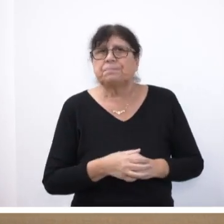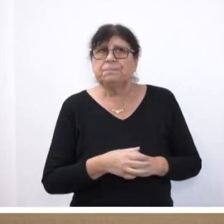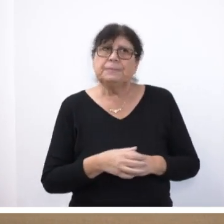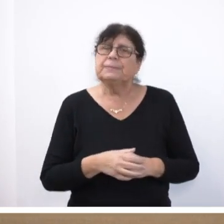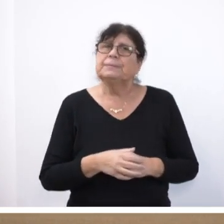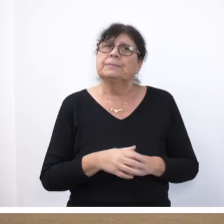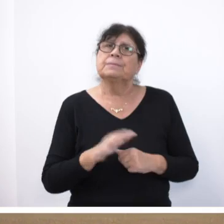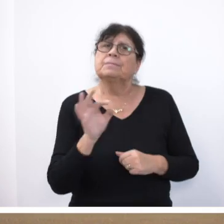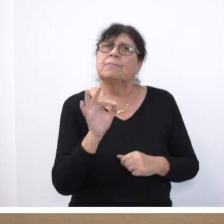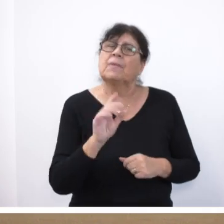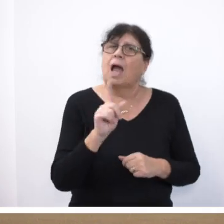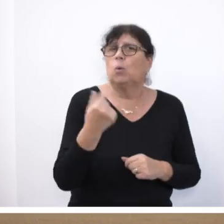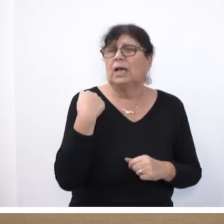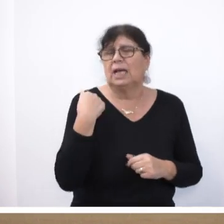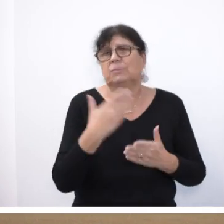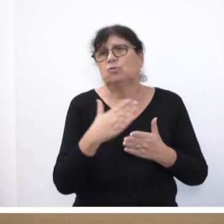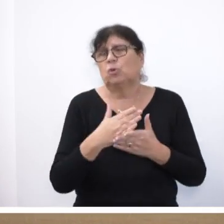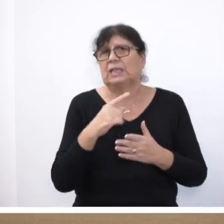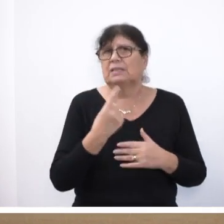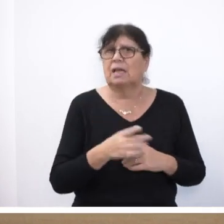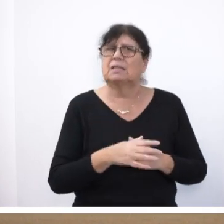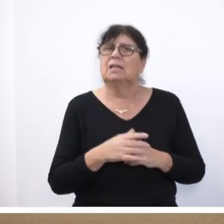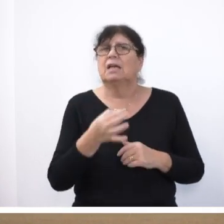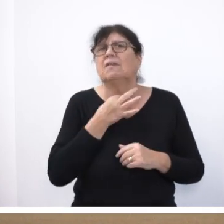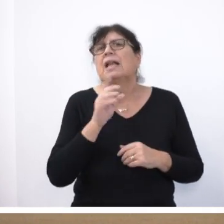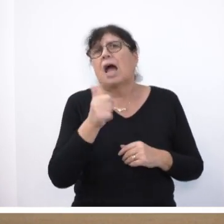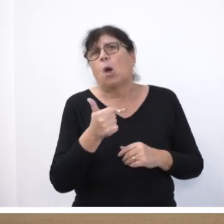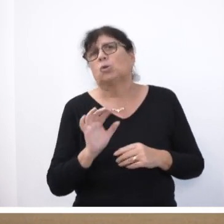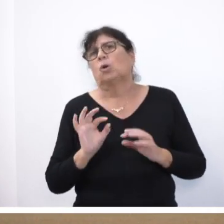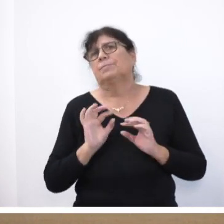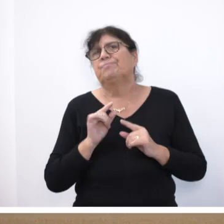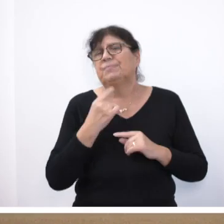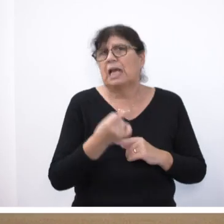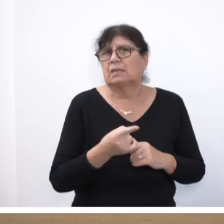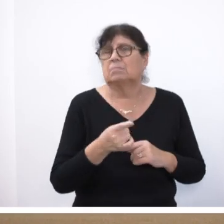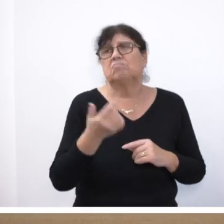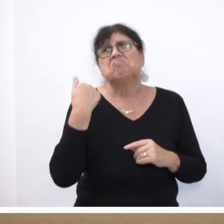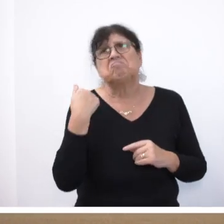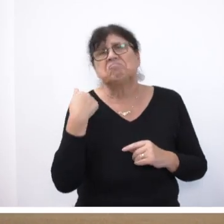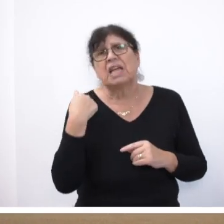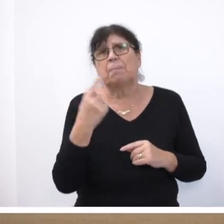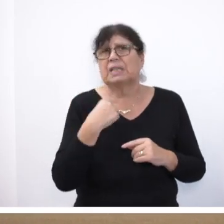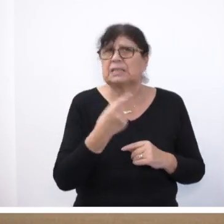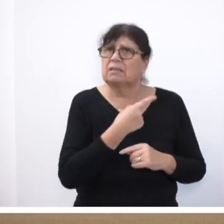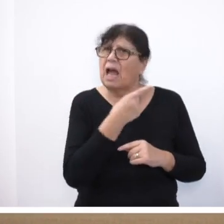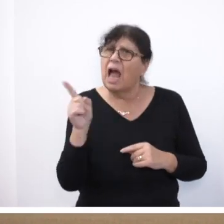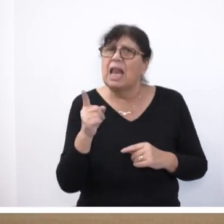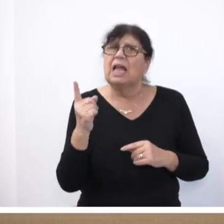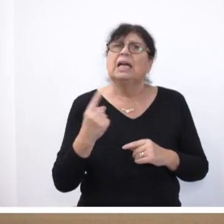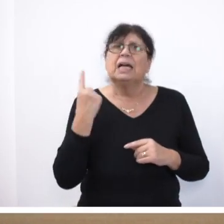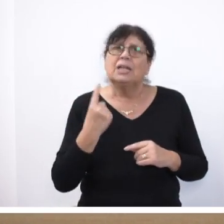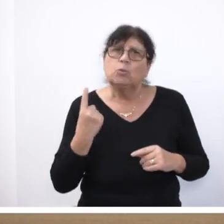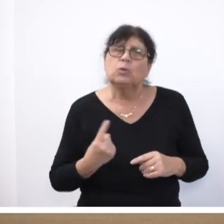Es ist ja auch eben gesagt worden, also das will ich dann noch einfügen, eben gesagt worden, dass alle Juden und